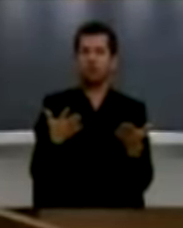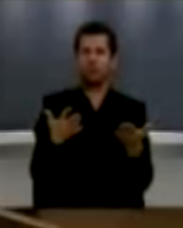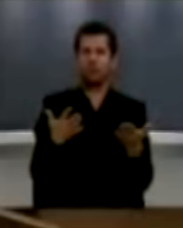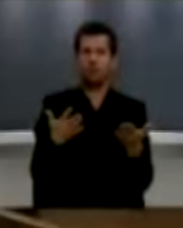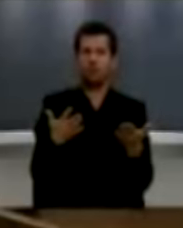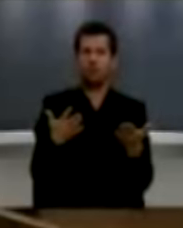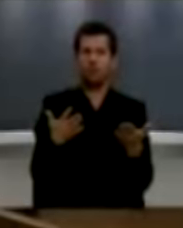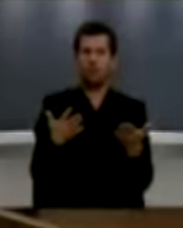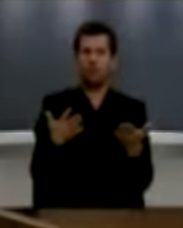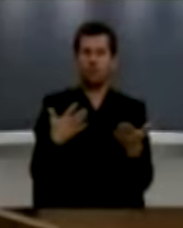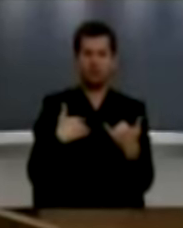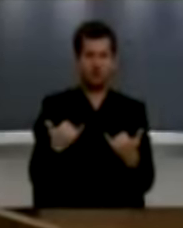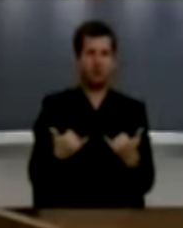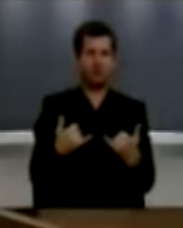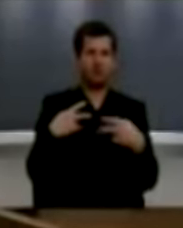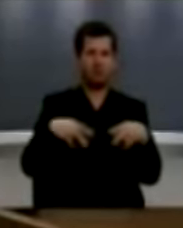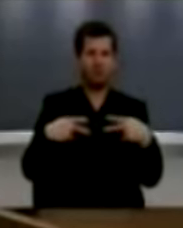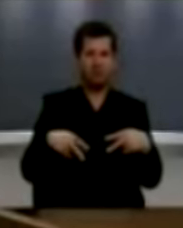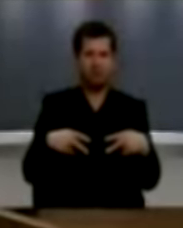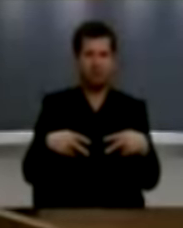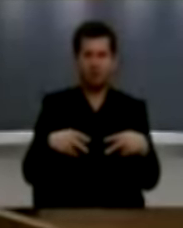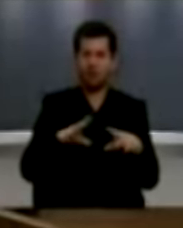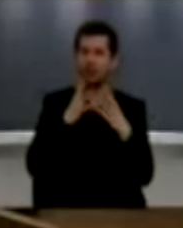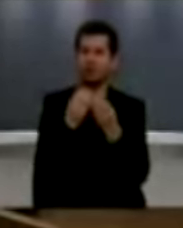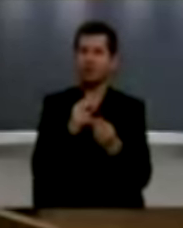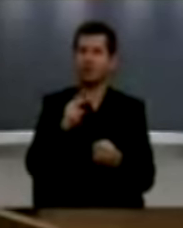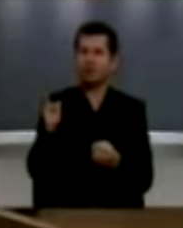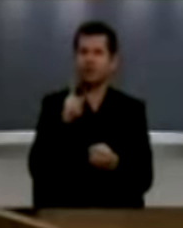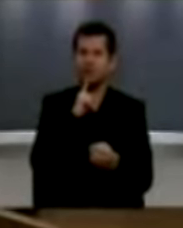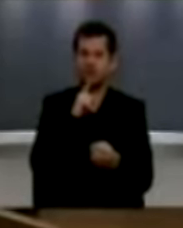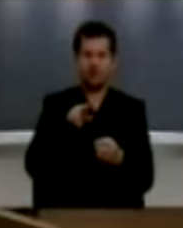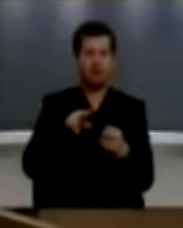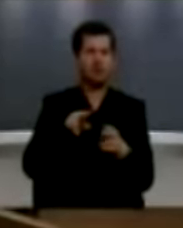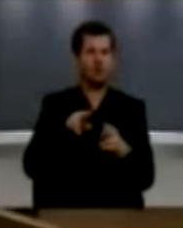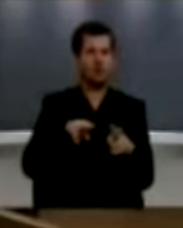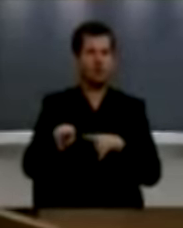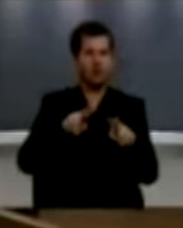tentoj me e frigo një një tjetrin me një sistem dërkomtare.